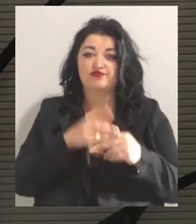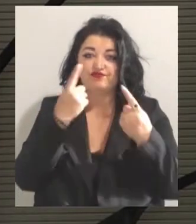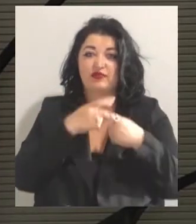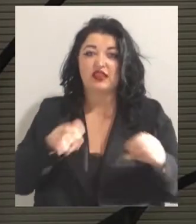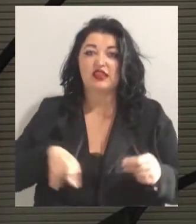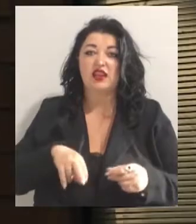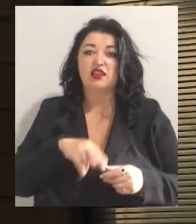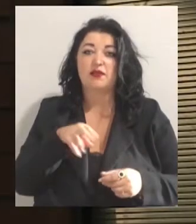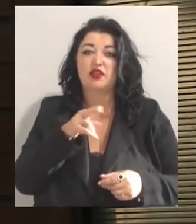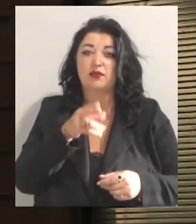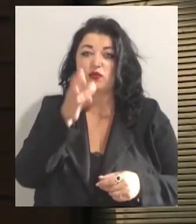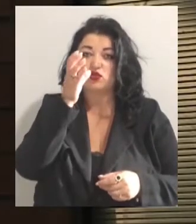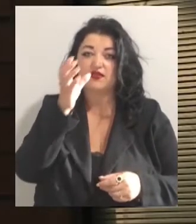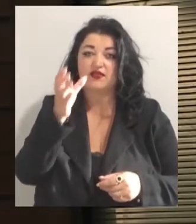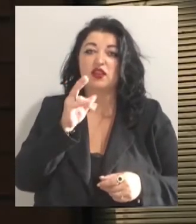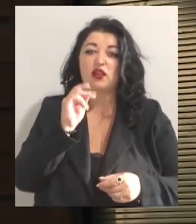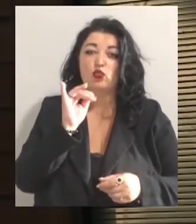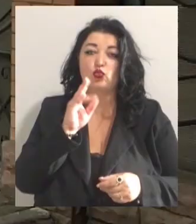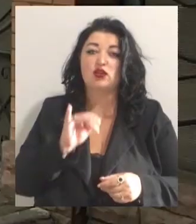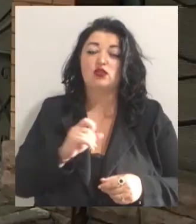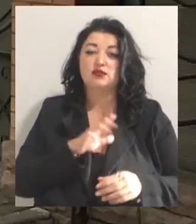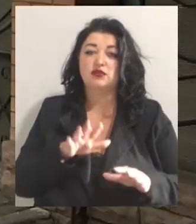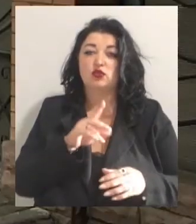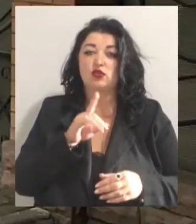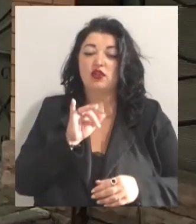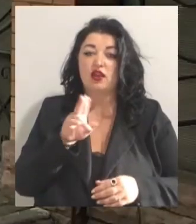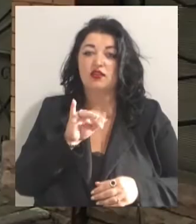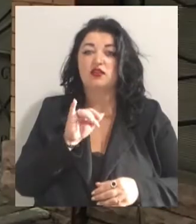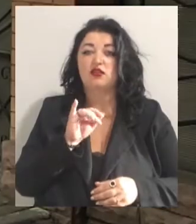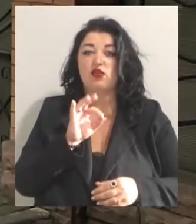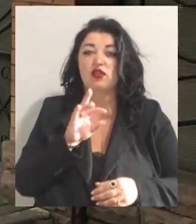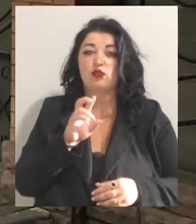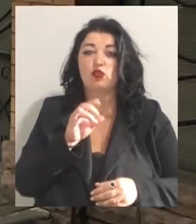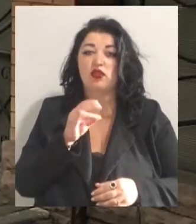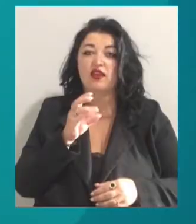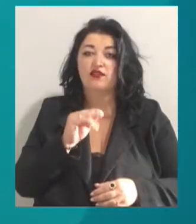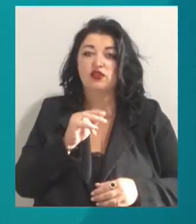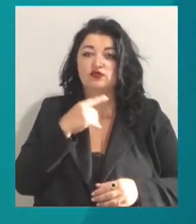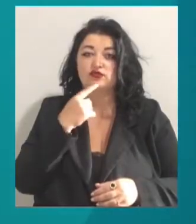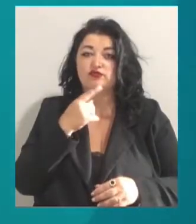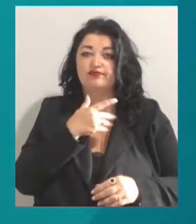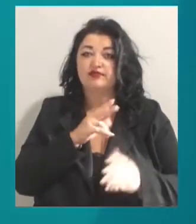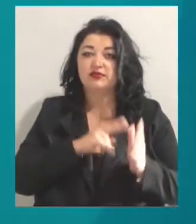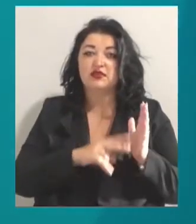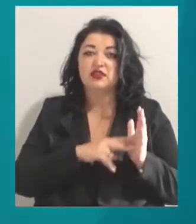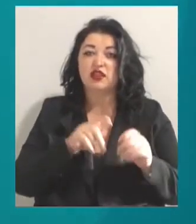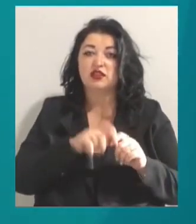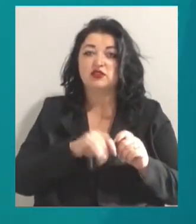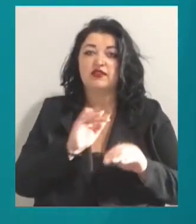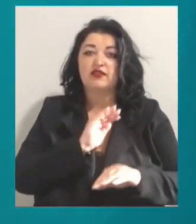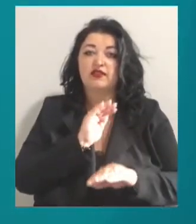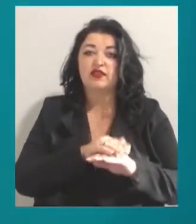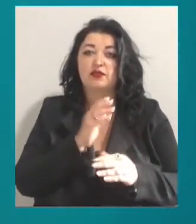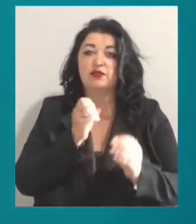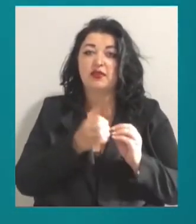директорка Департаменту освіти та науки Одеської міської ради Олена Буйневич. Каже, зробили 70 тестувань та виявили, що носієм вірусу є